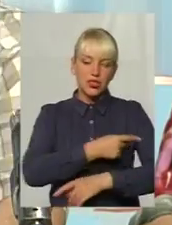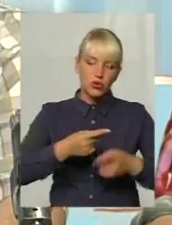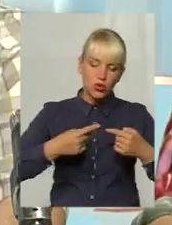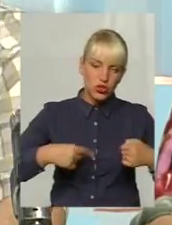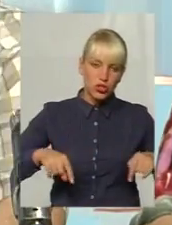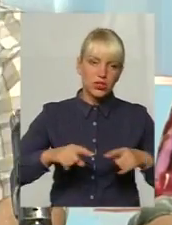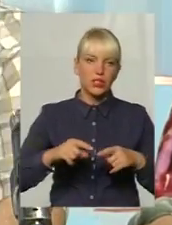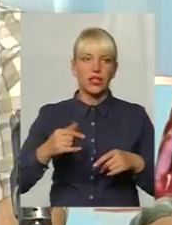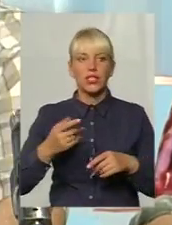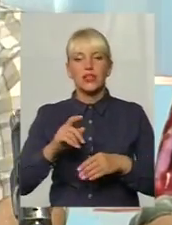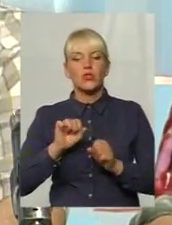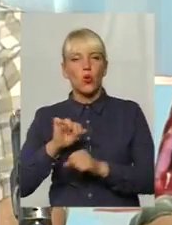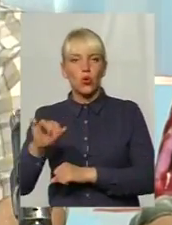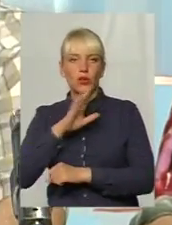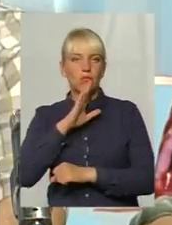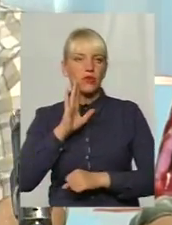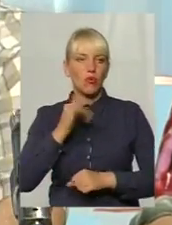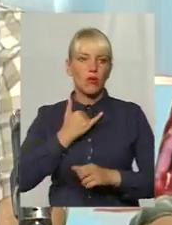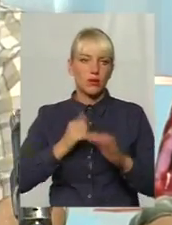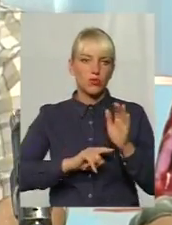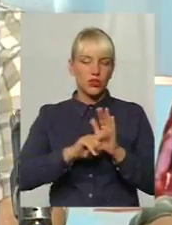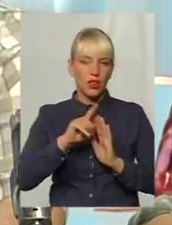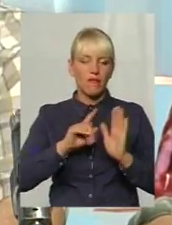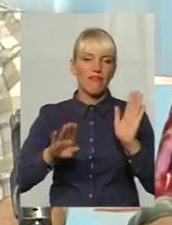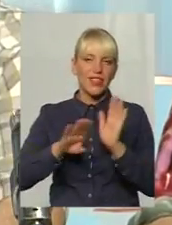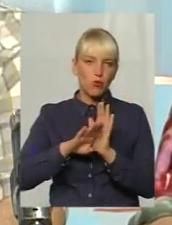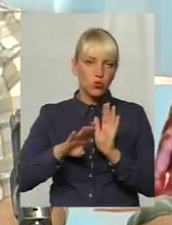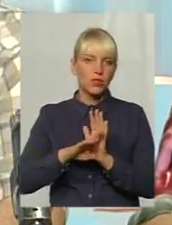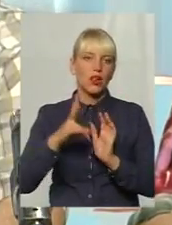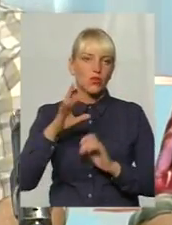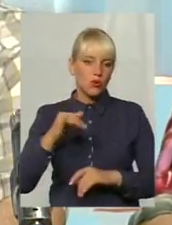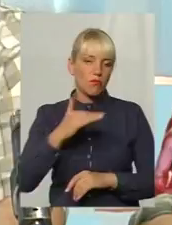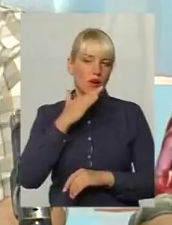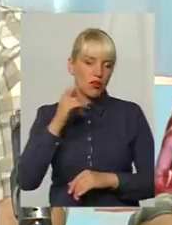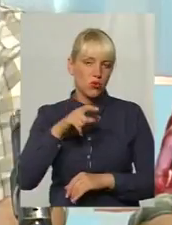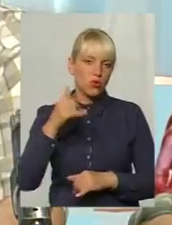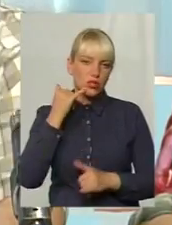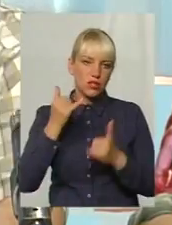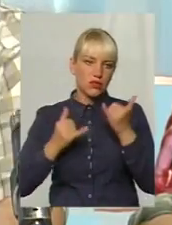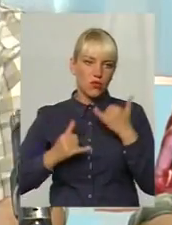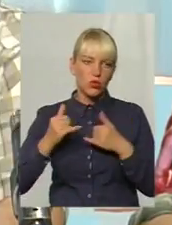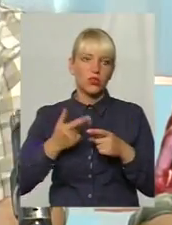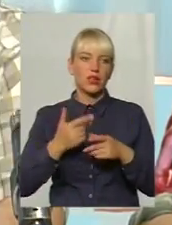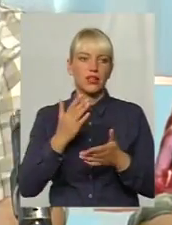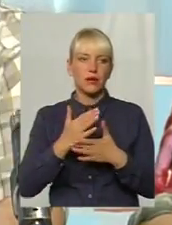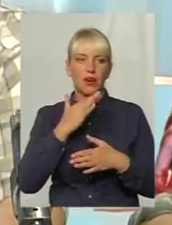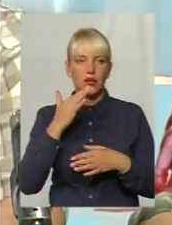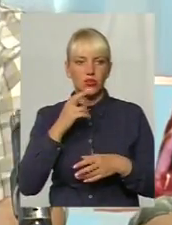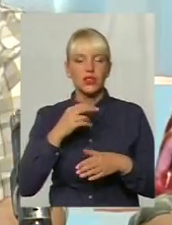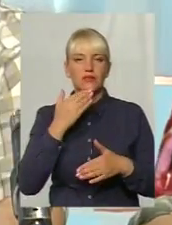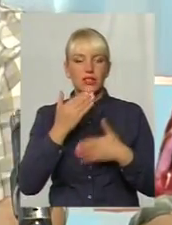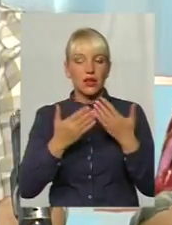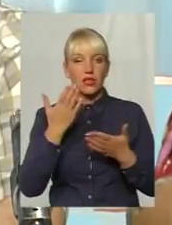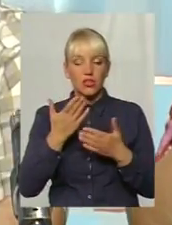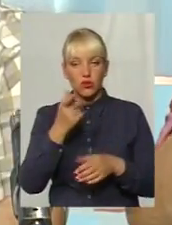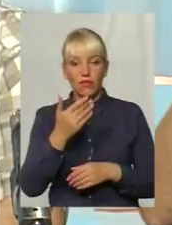мене почалась відпуска, але також дуже багато людей нам телефонує. І вільний доступ до Бориса Васильовича звертається. Такими просами, що